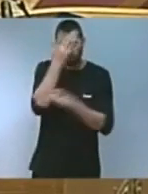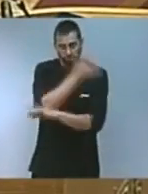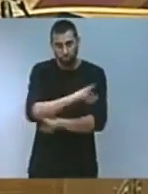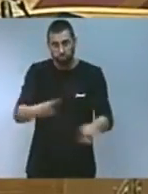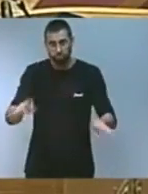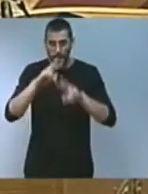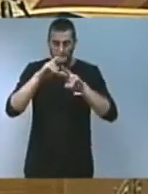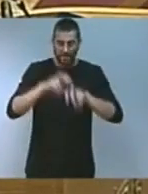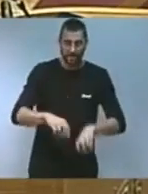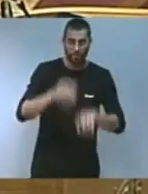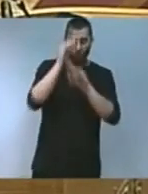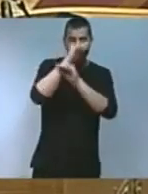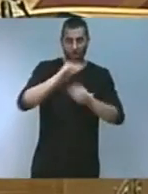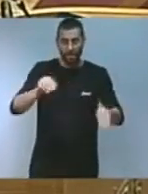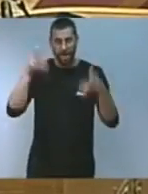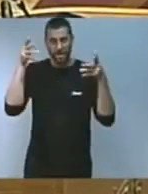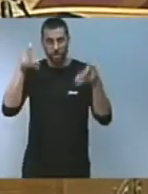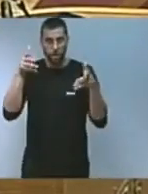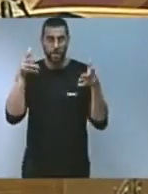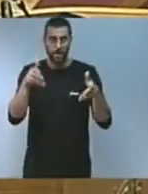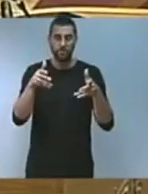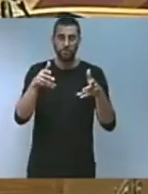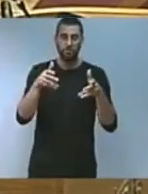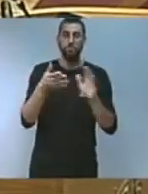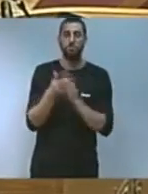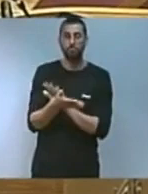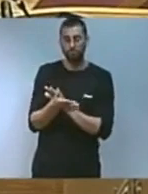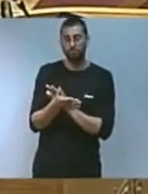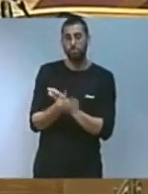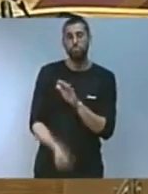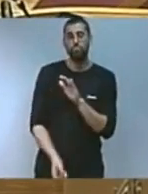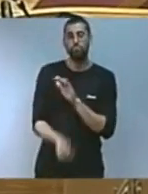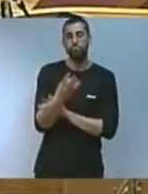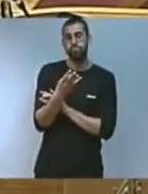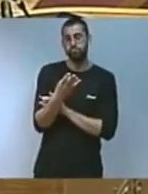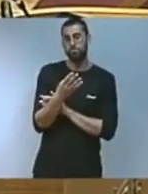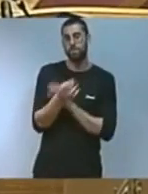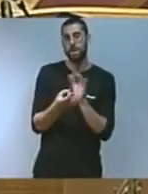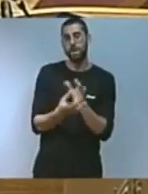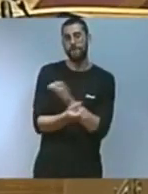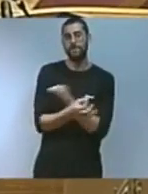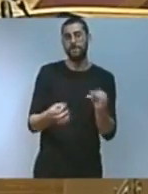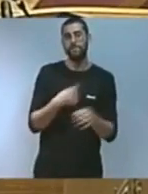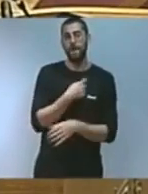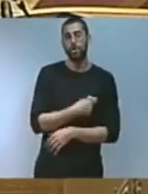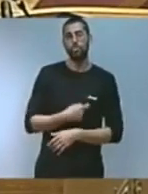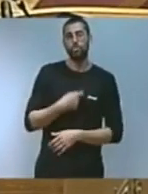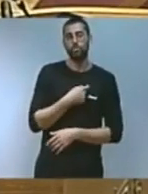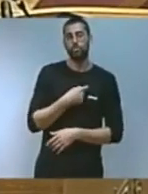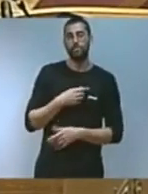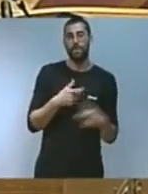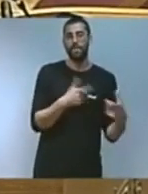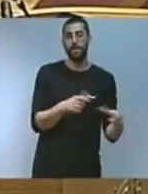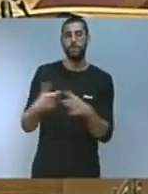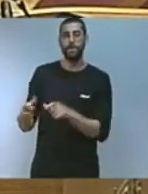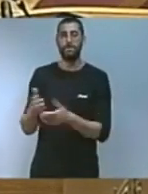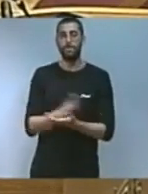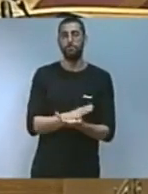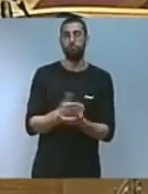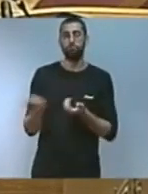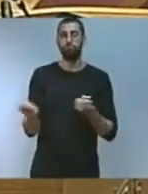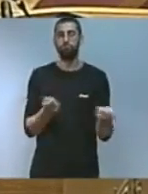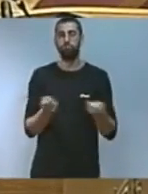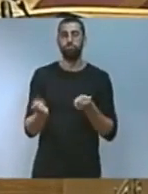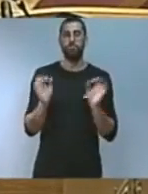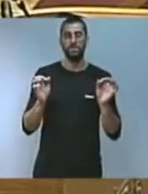formació assessorament avançarem en la constitució efectiva de la Comissió Interdepartamental contra el malbaratament alimentari